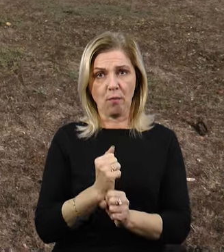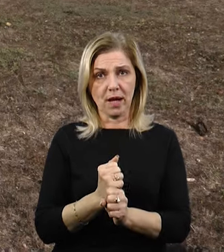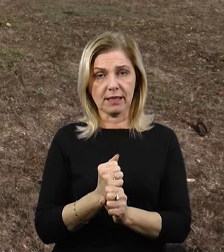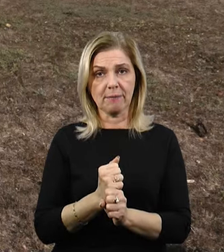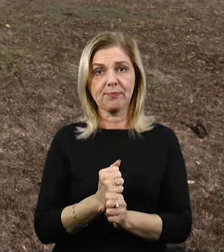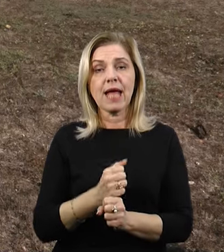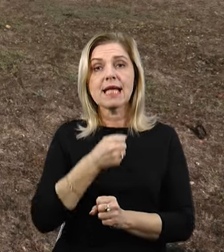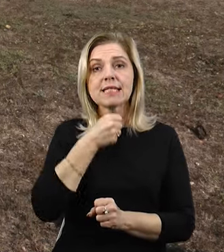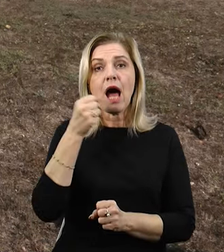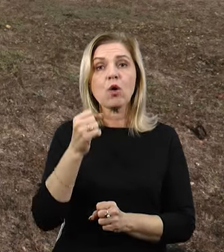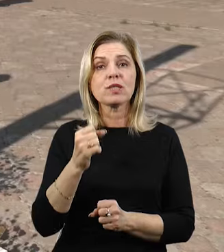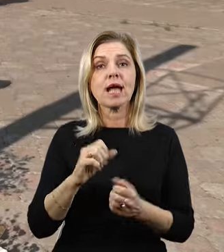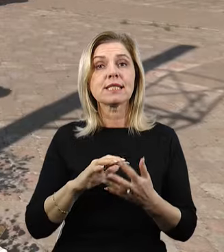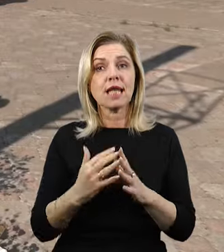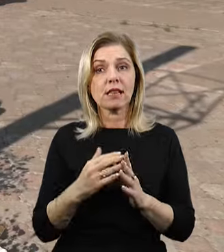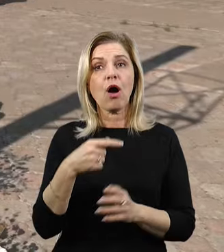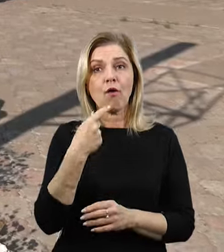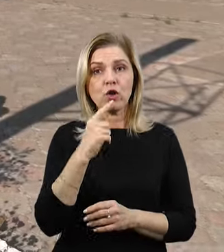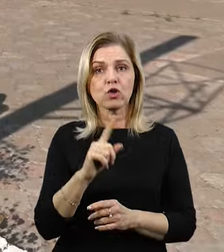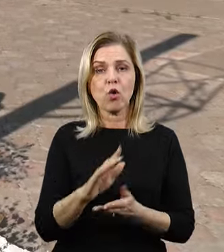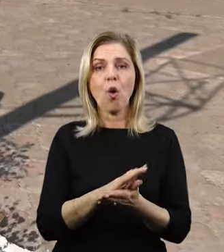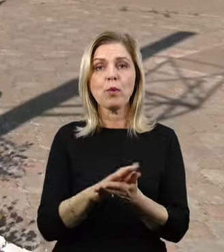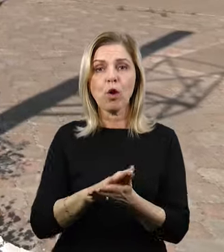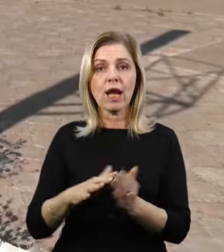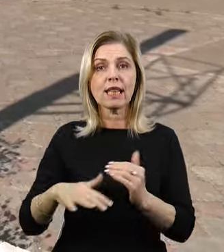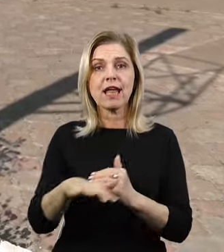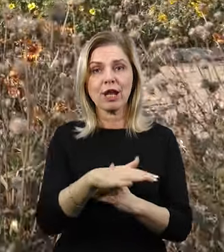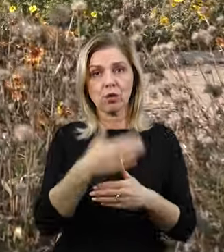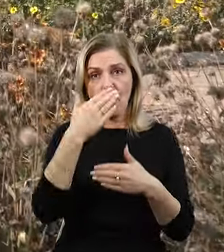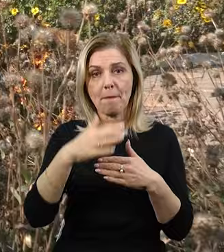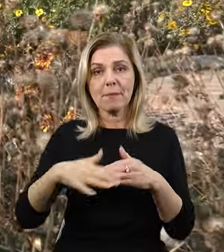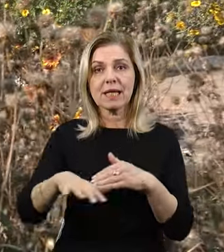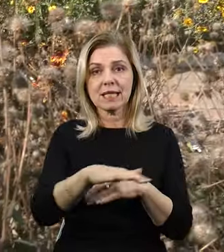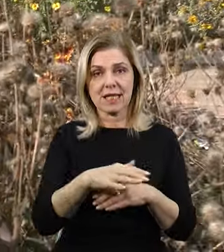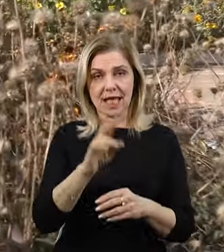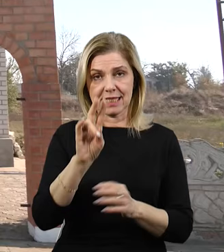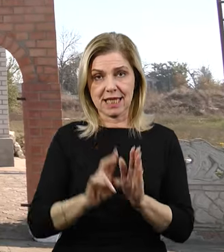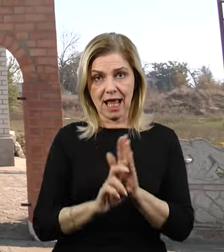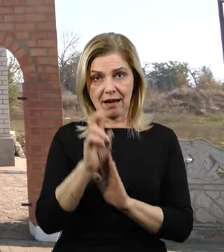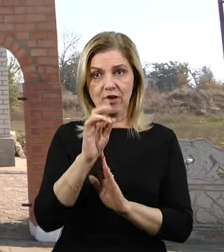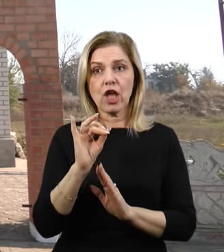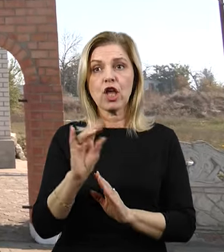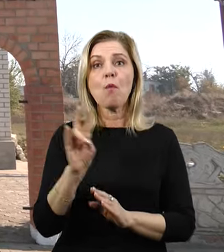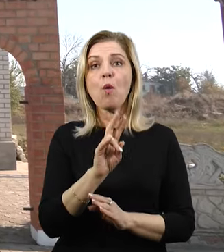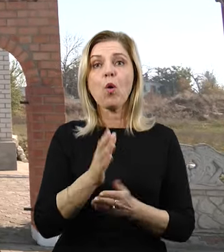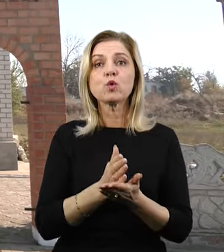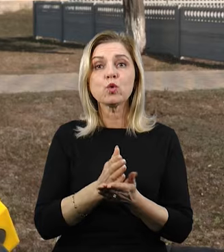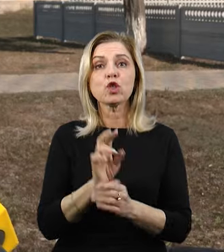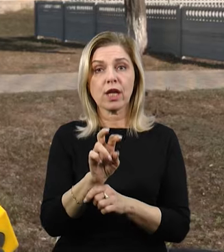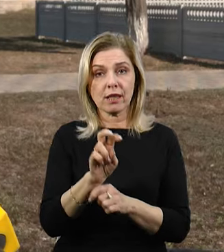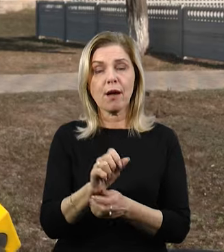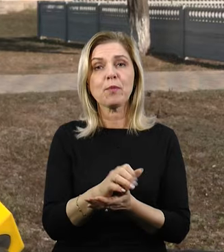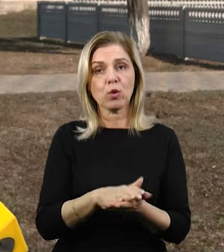Староста села Наталя Лесів каже, облагороджують територію поблизу церкви. Попри пошкодження, богослужіння продовжуються.